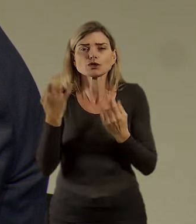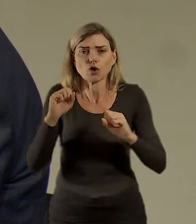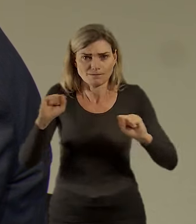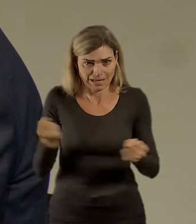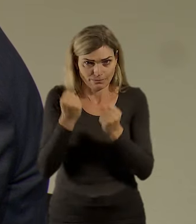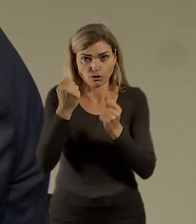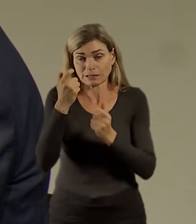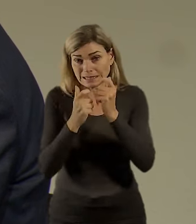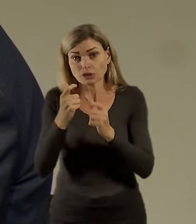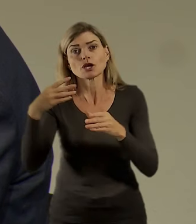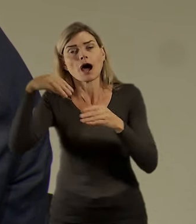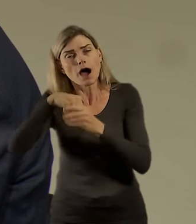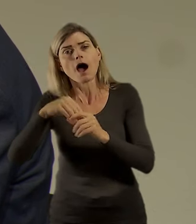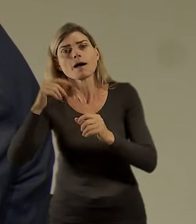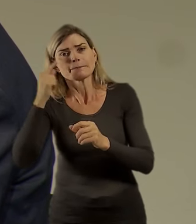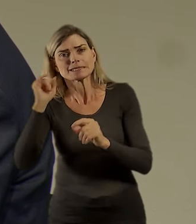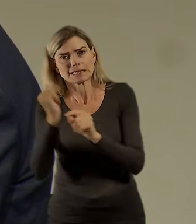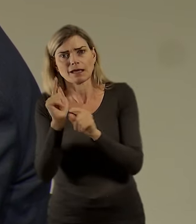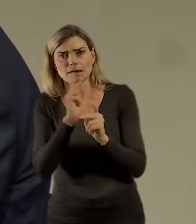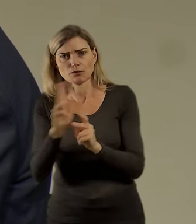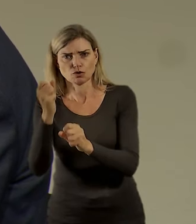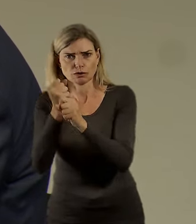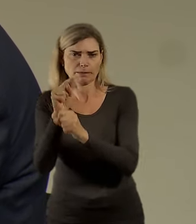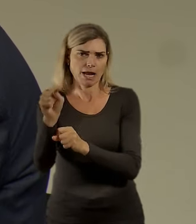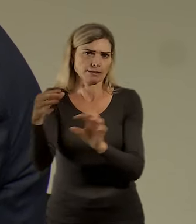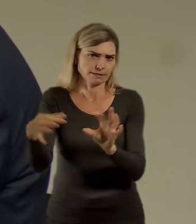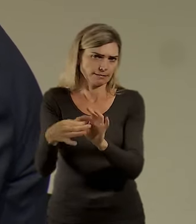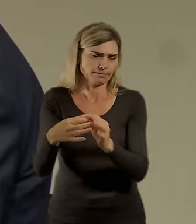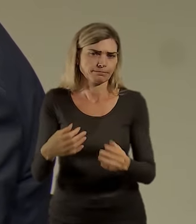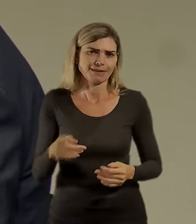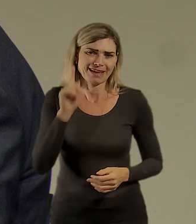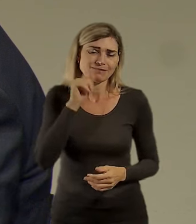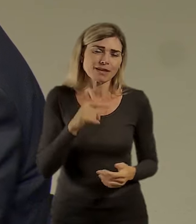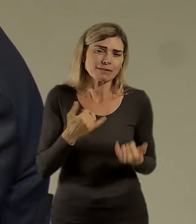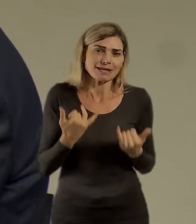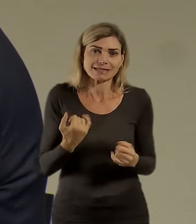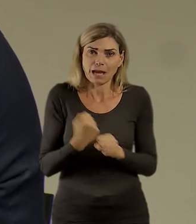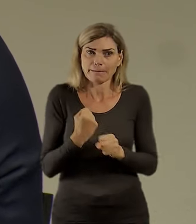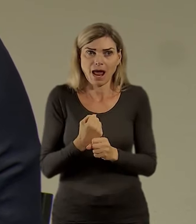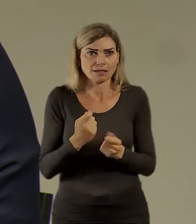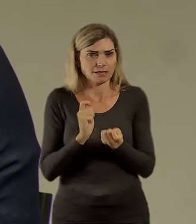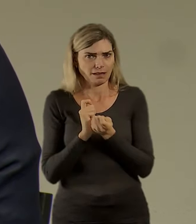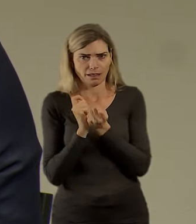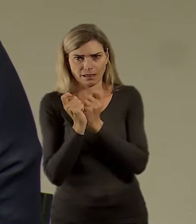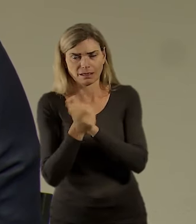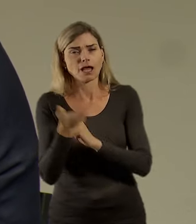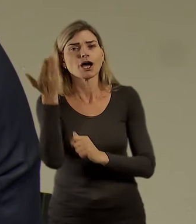že ta současnost to umožňuje. Že ta práce dneska vypadá jinak, než